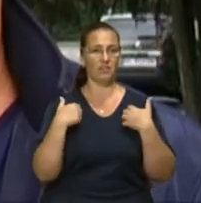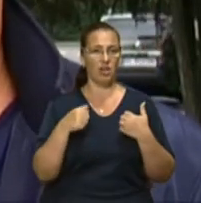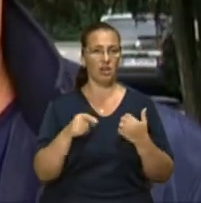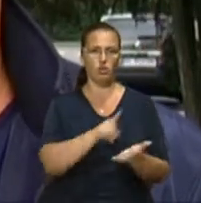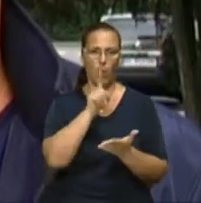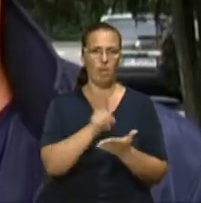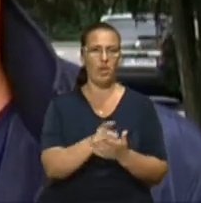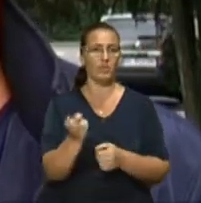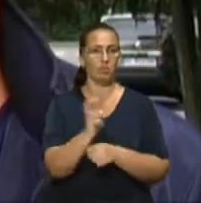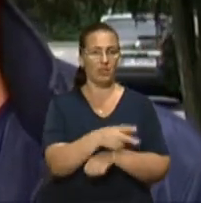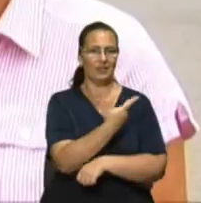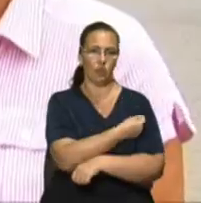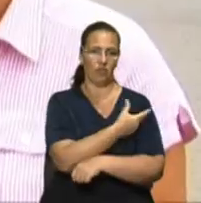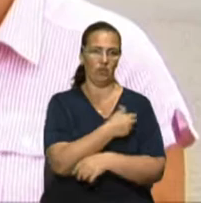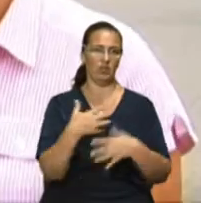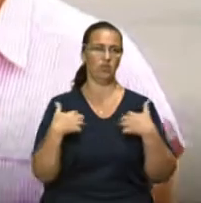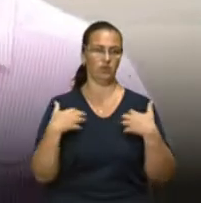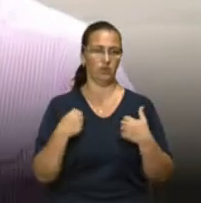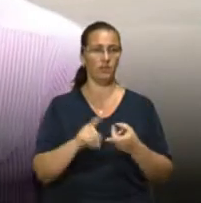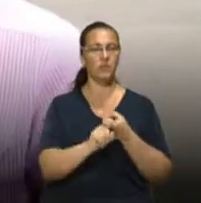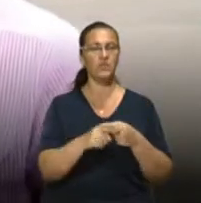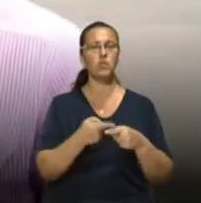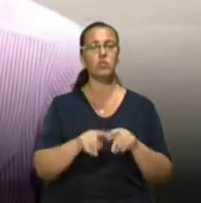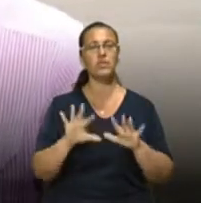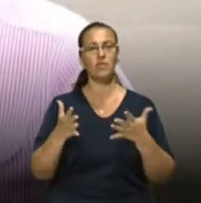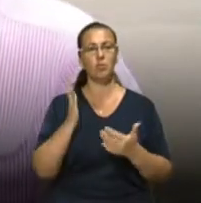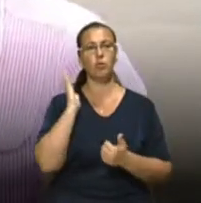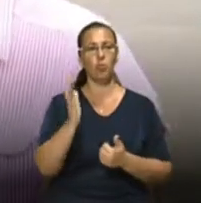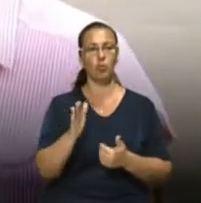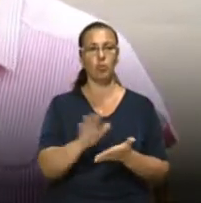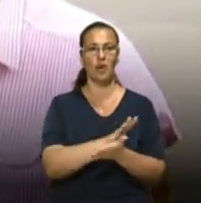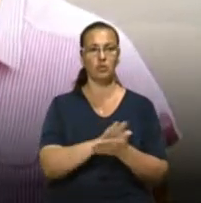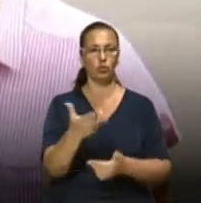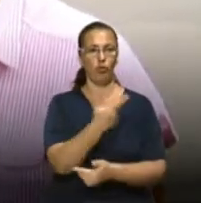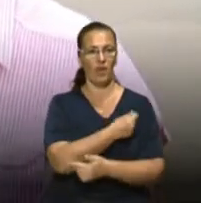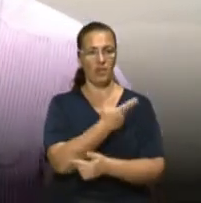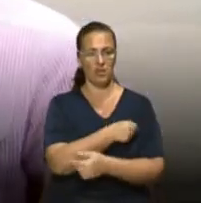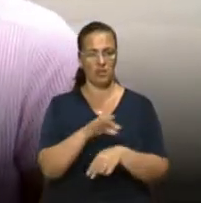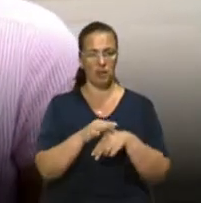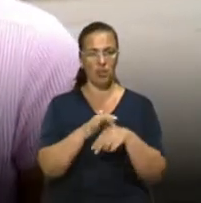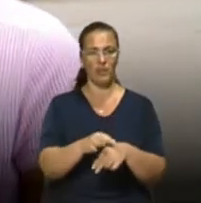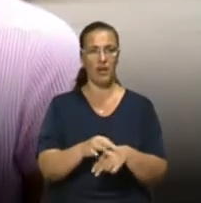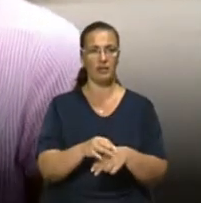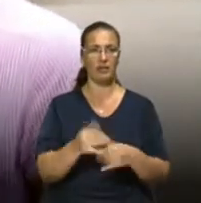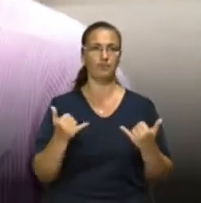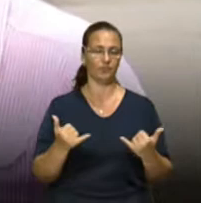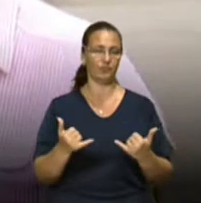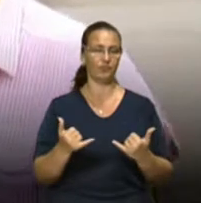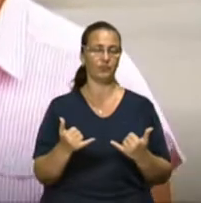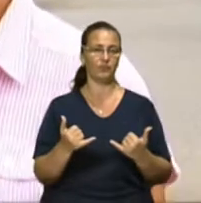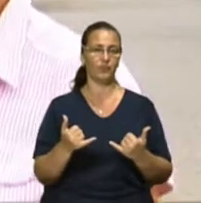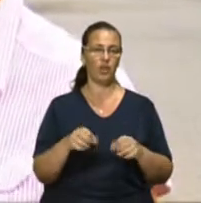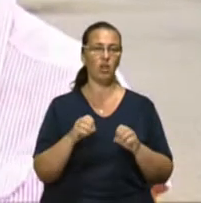прийти і провакцинувати даних тварин. У зв'язку з цим випадком буде безкоштовна вакцинація проведена. Наразі вона буде